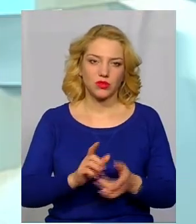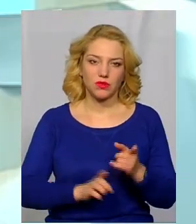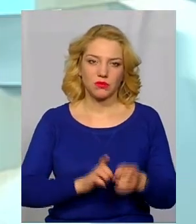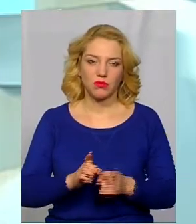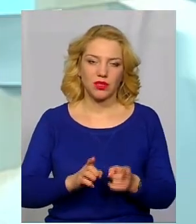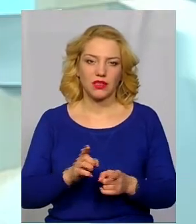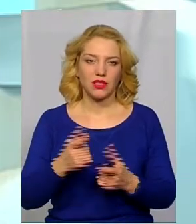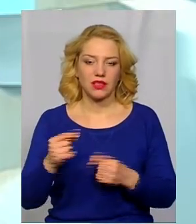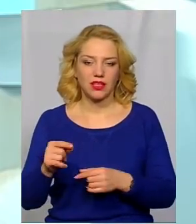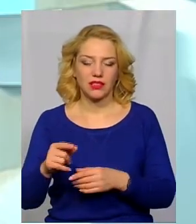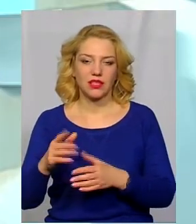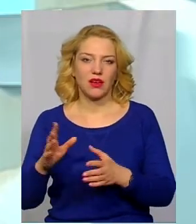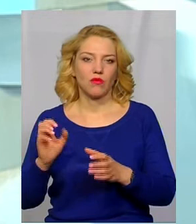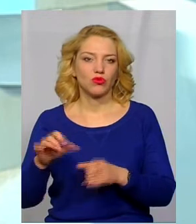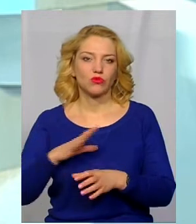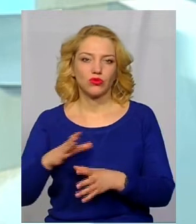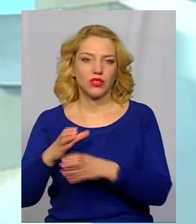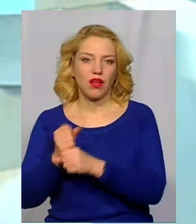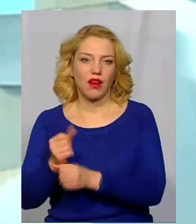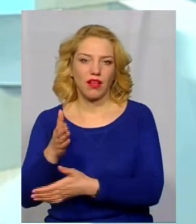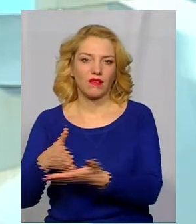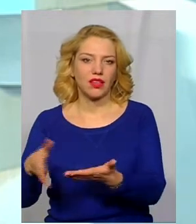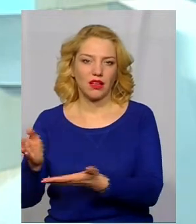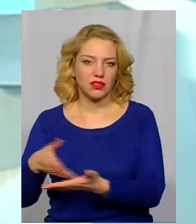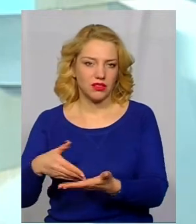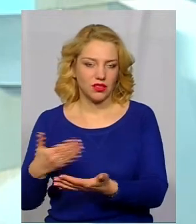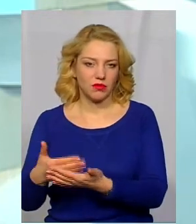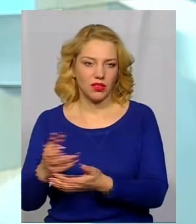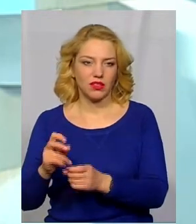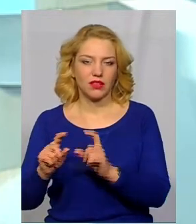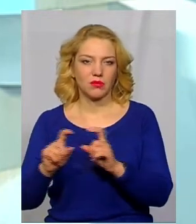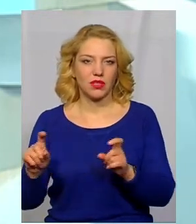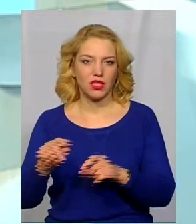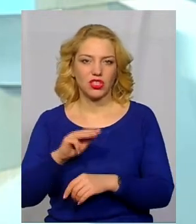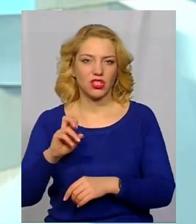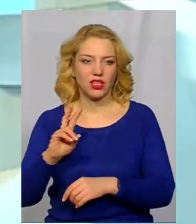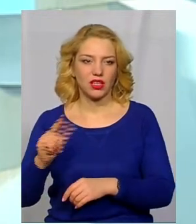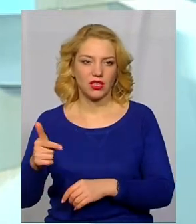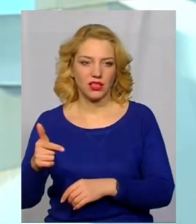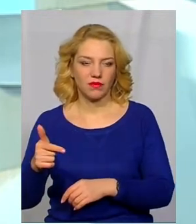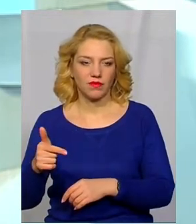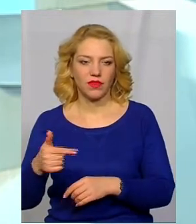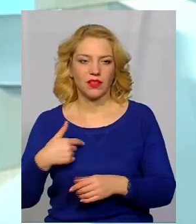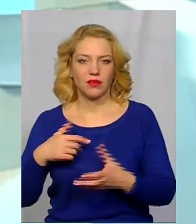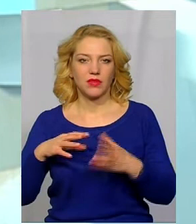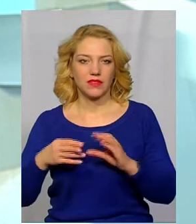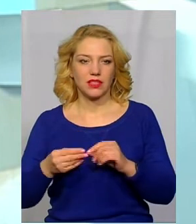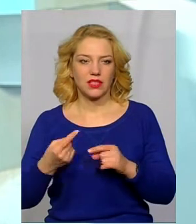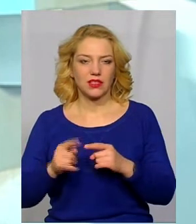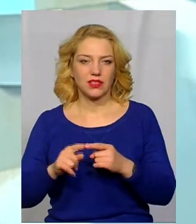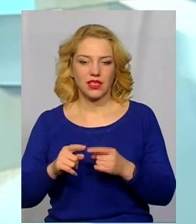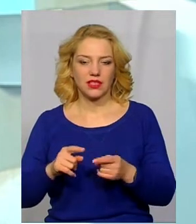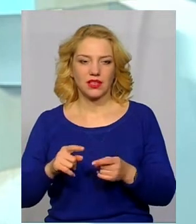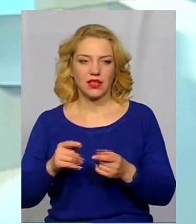відбуваються шляхом ліквідації взагалі структурного підрозділу. Наприклад, як це з департаментом житлово-комунального господарства. Взагалі, цей